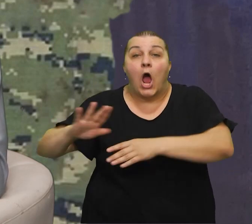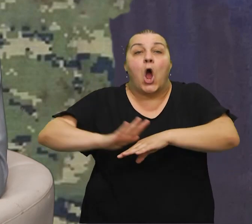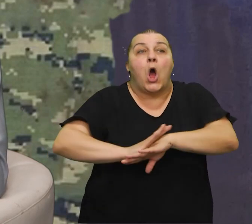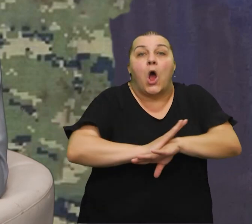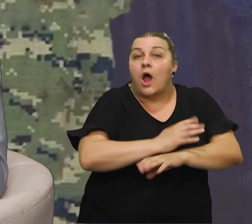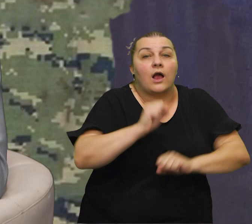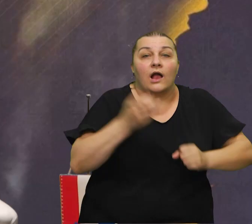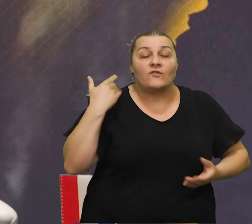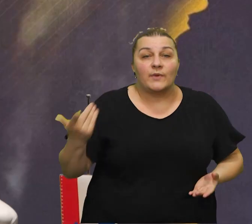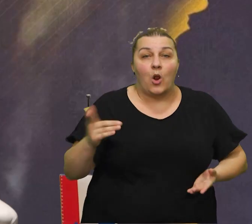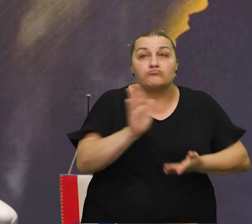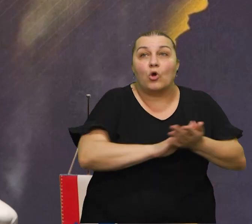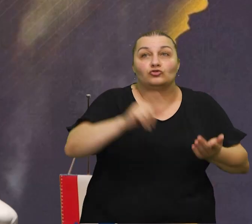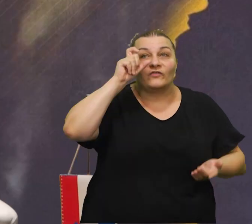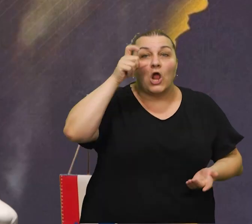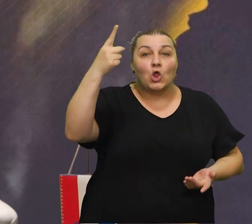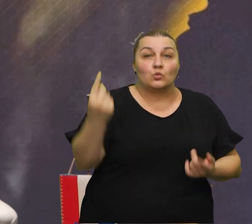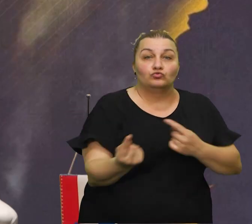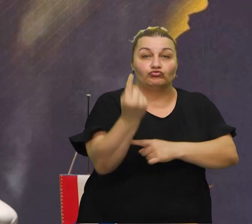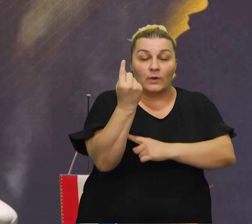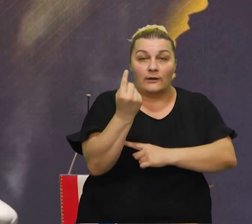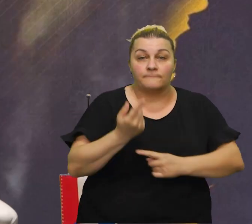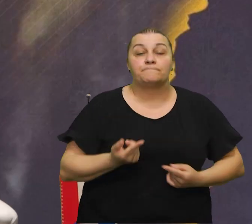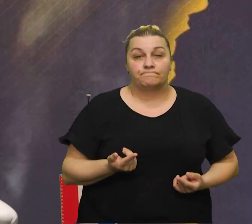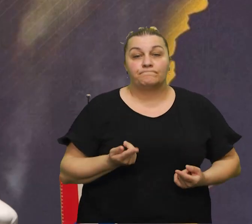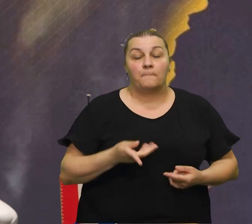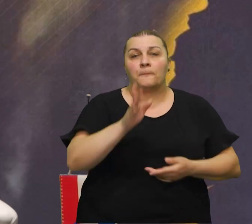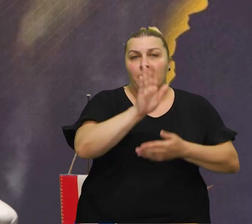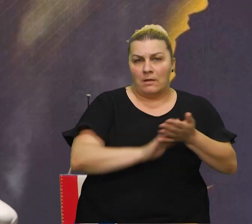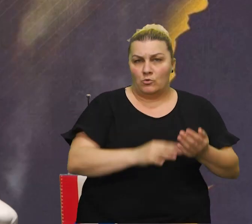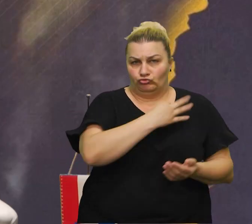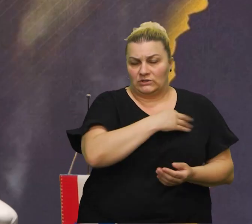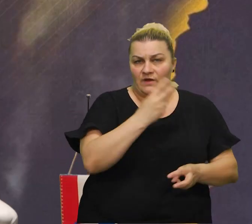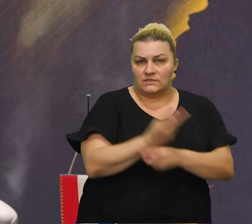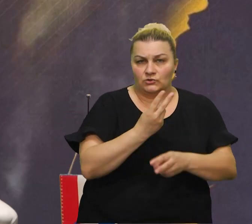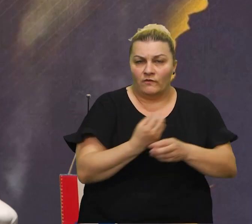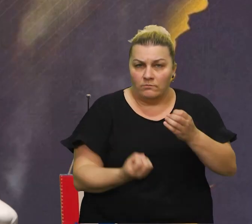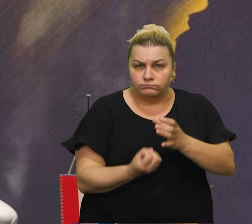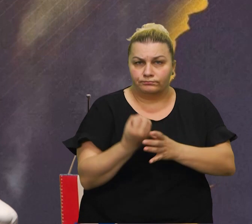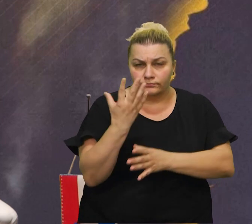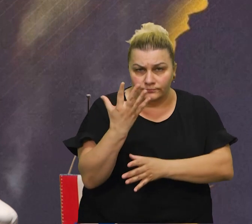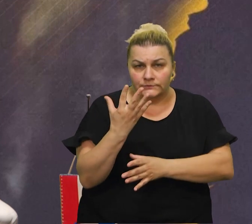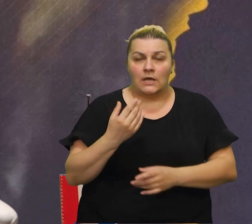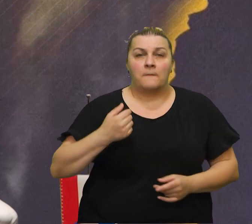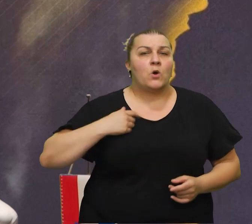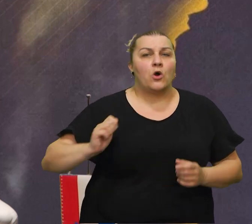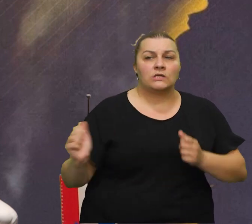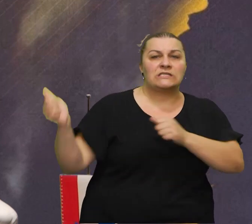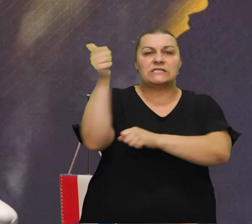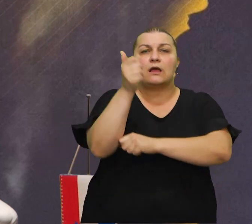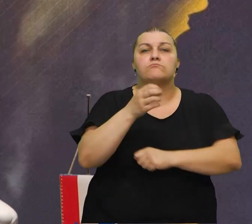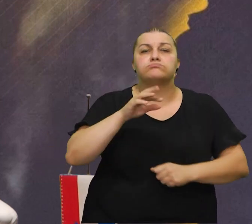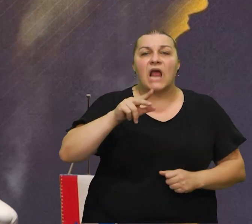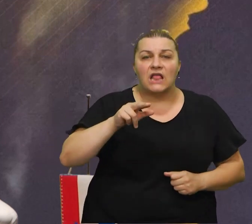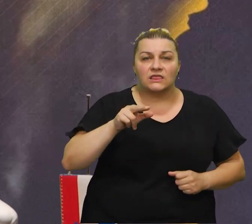ste vi to doživjeli? Pa, kada je počelo stvaranje hrvatske države, znači, moj najstariji